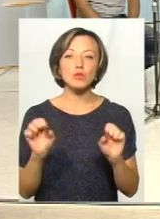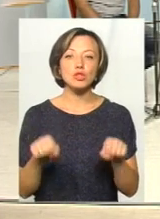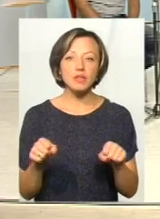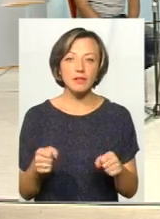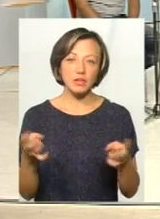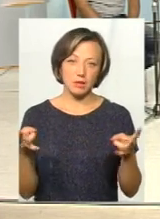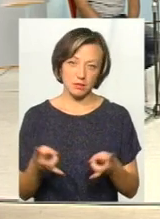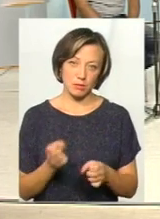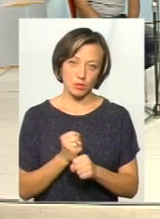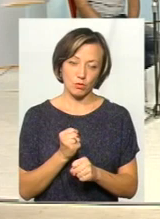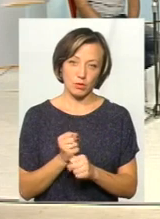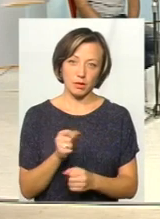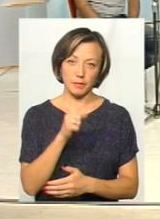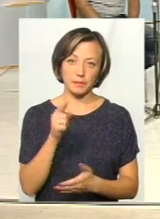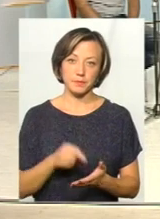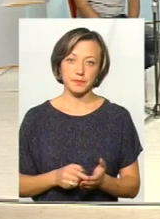варто було б зробити?